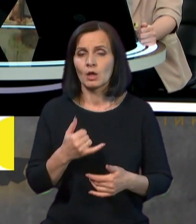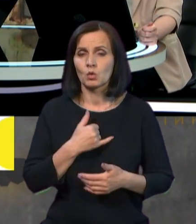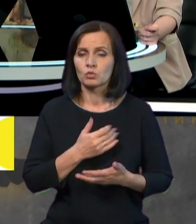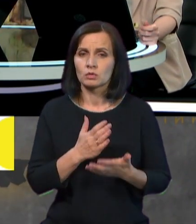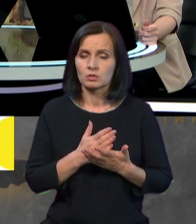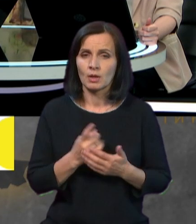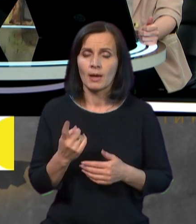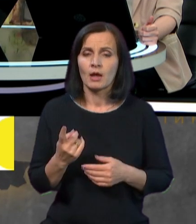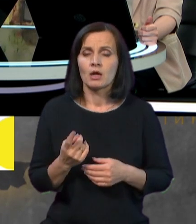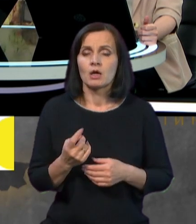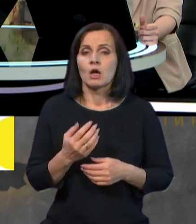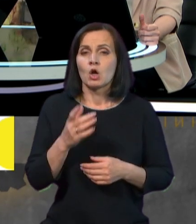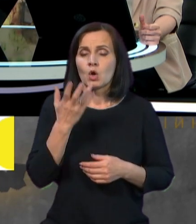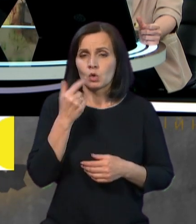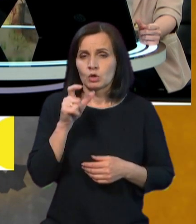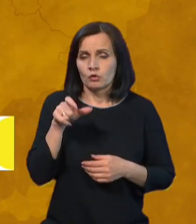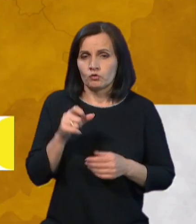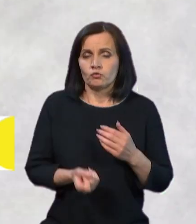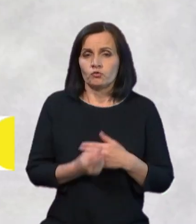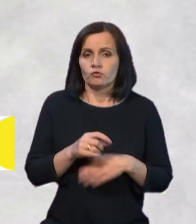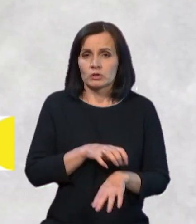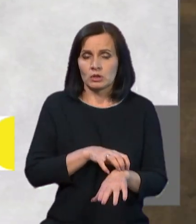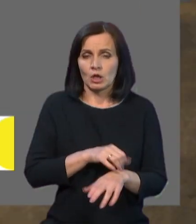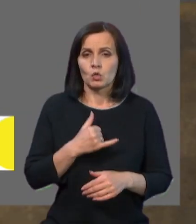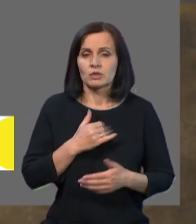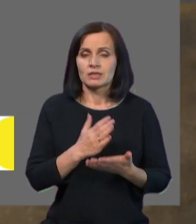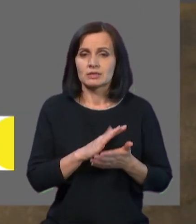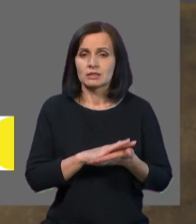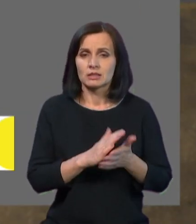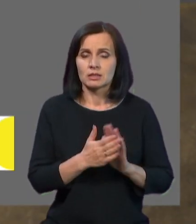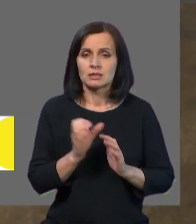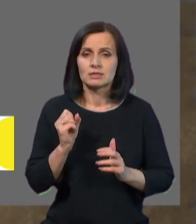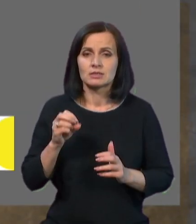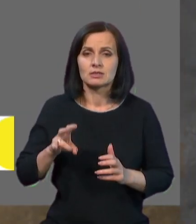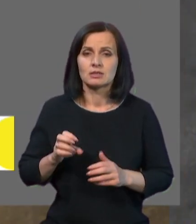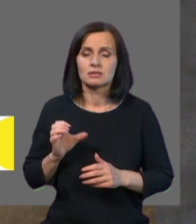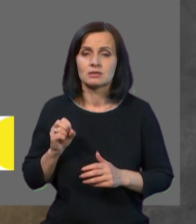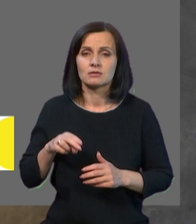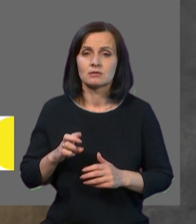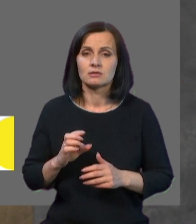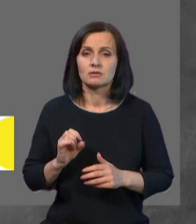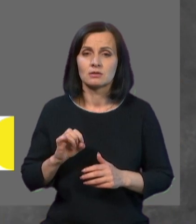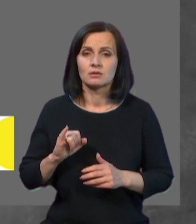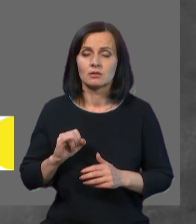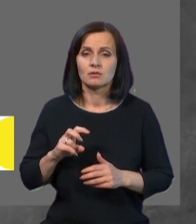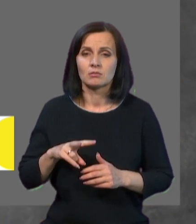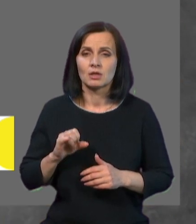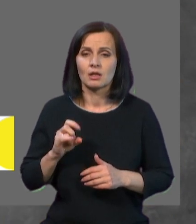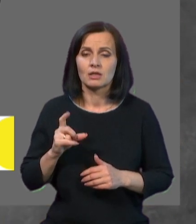людина розвинеться алергія, ми маємо стан сенсибілізації. Коли в організмі на певний